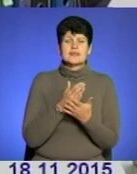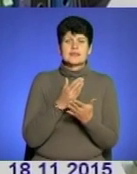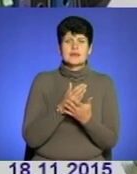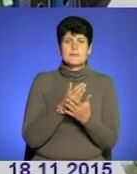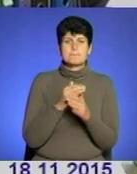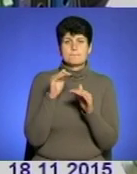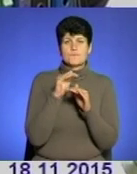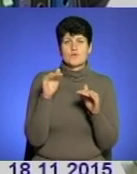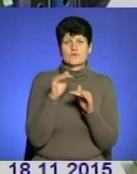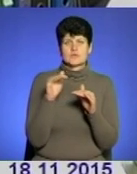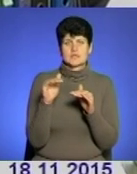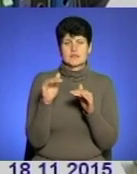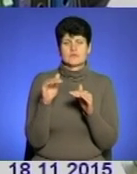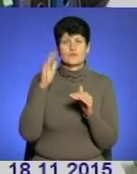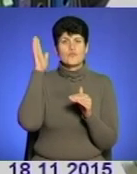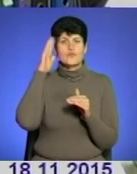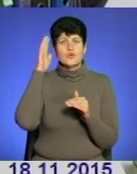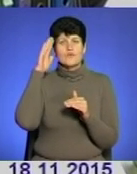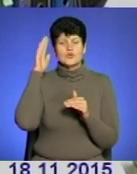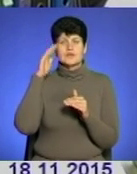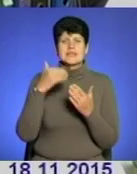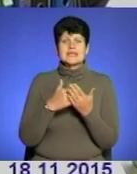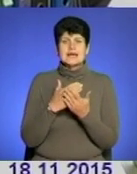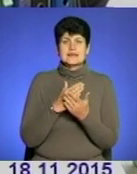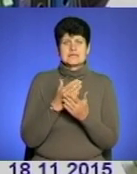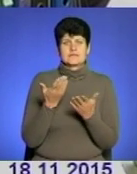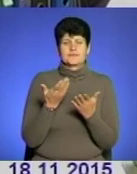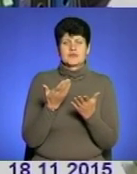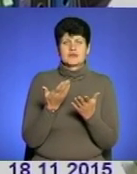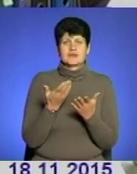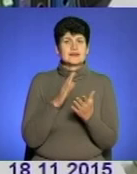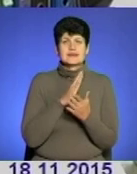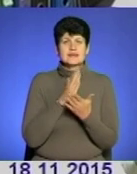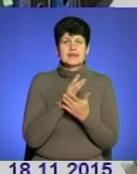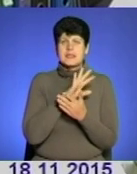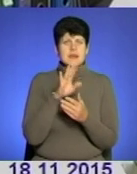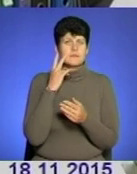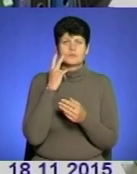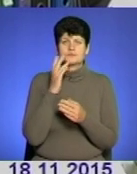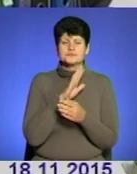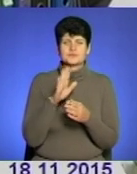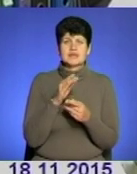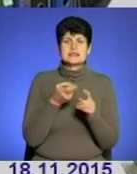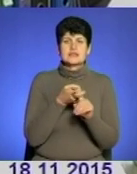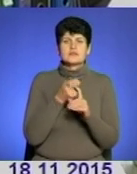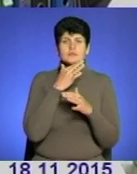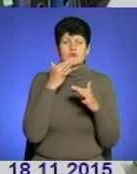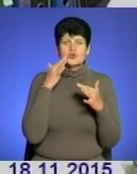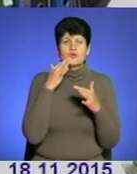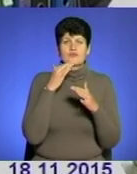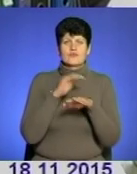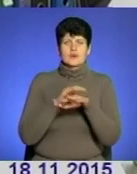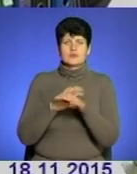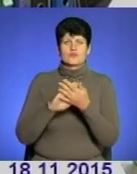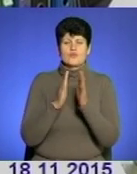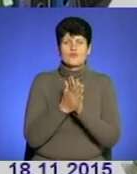поверхневою підкірковою водою, якість якої є доволі таки нестабільною і залежить від багатьох факторів та умов, зокрема